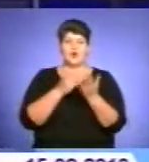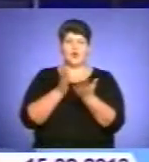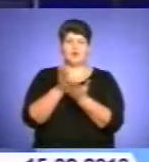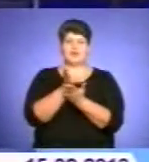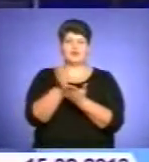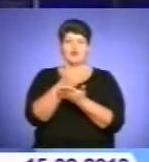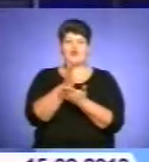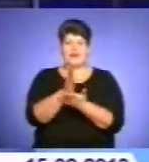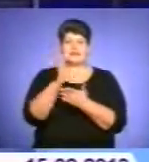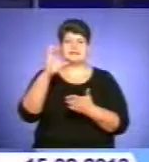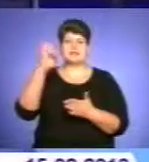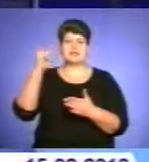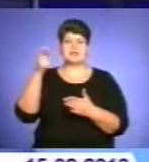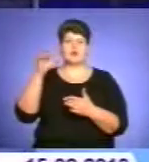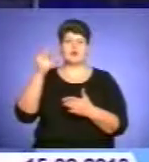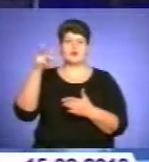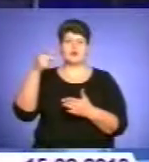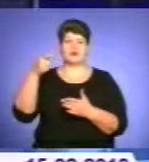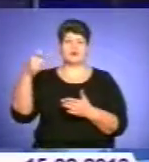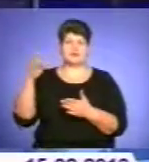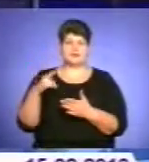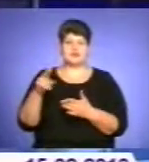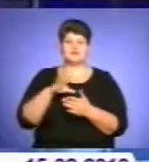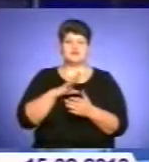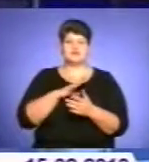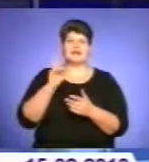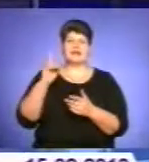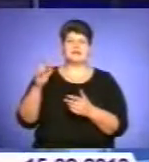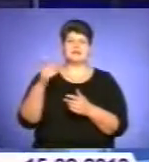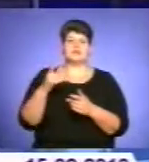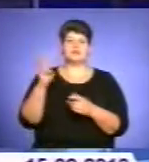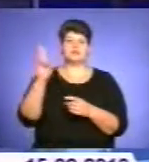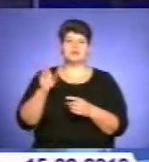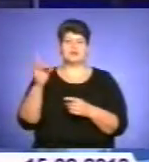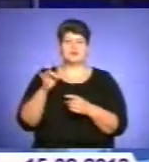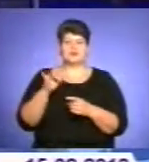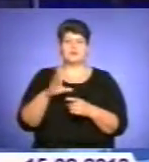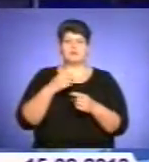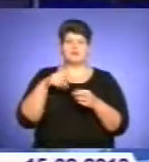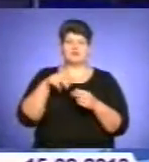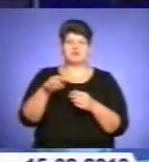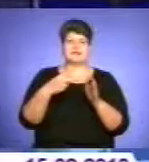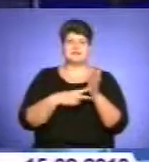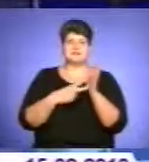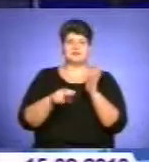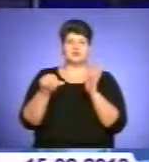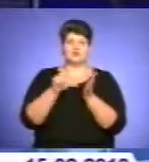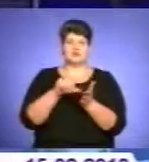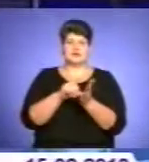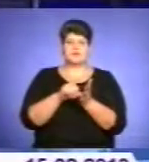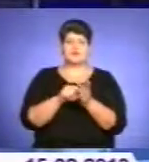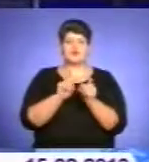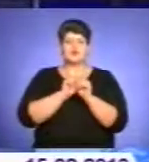року 50-кілометровий маршрут, який пролягав через Кременецькі і Шумські райони, здолали близько 70 учасників. Про